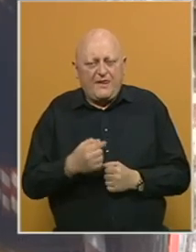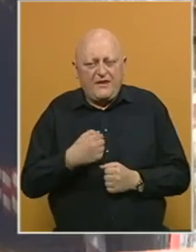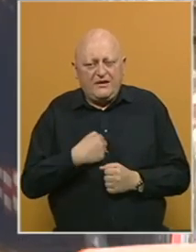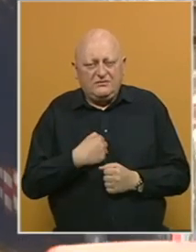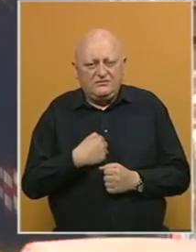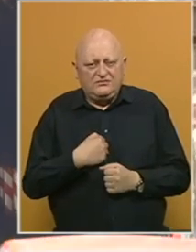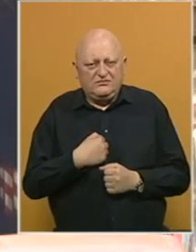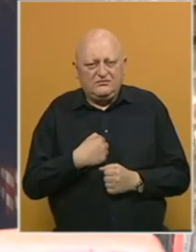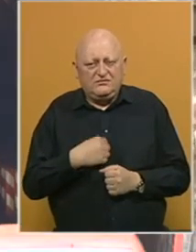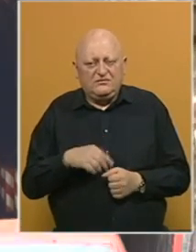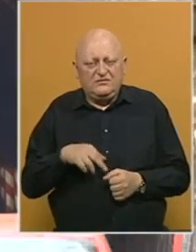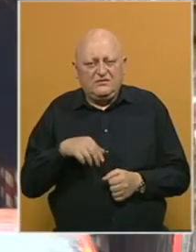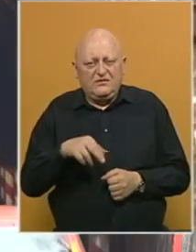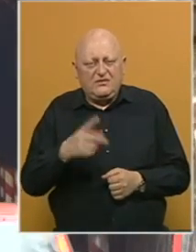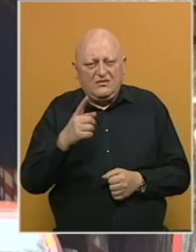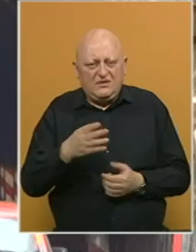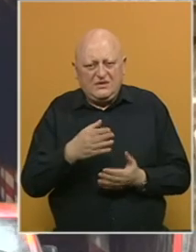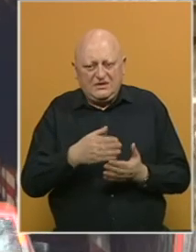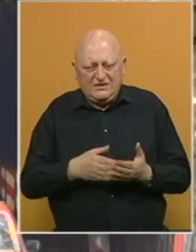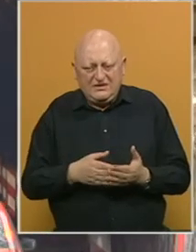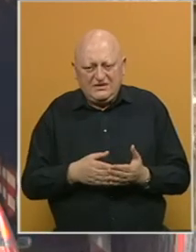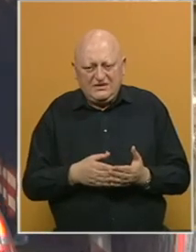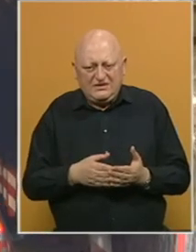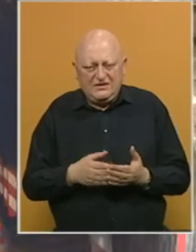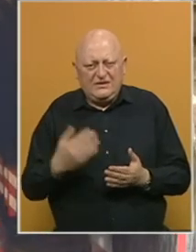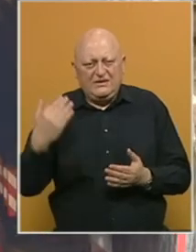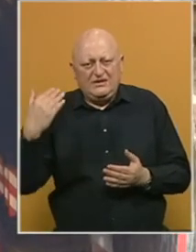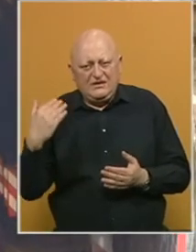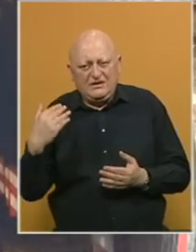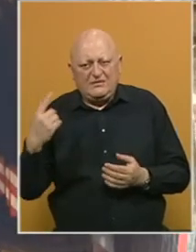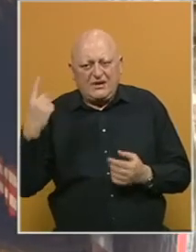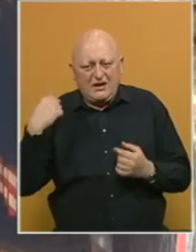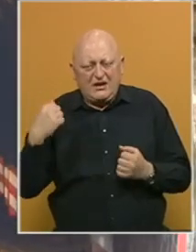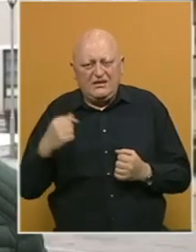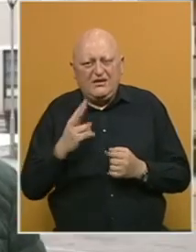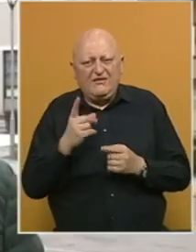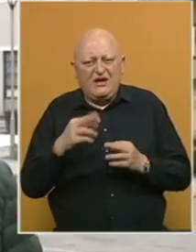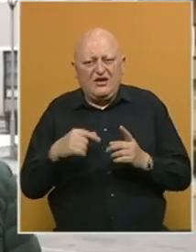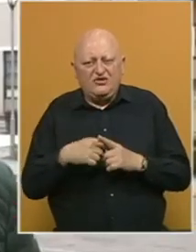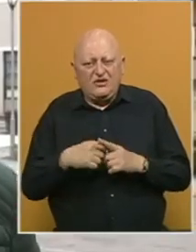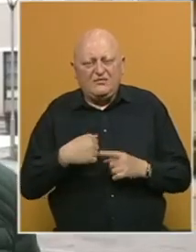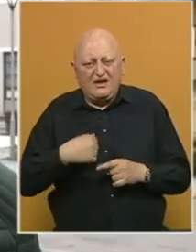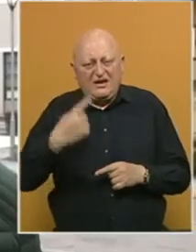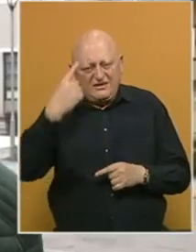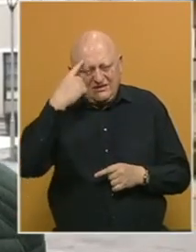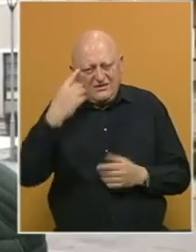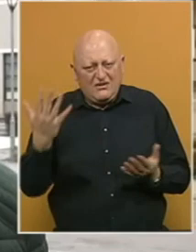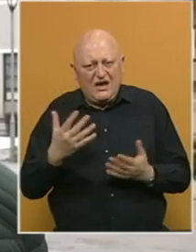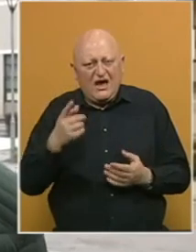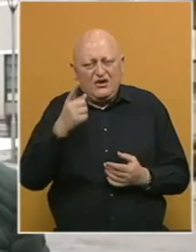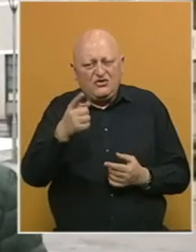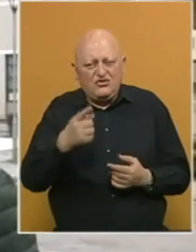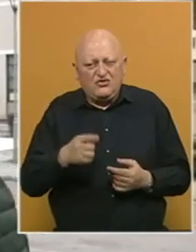iznijen jedan dio tereta na leđima Vranduka. Ja samo znam kako je tu,